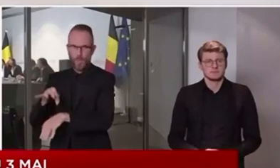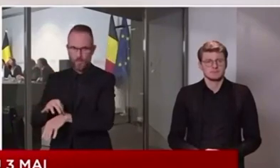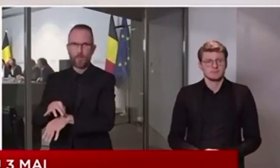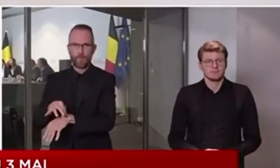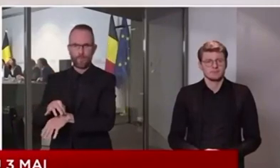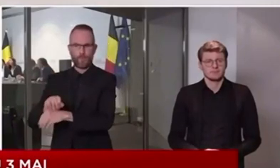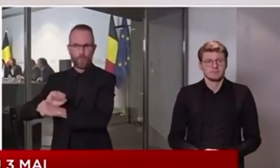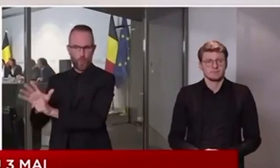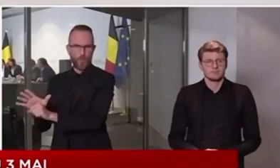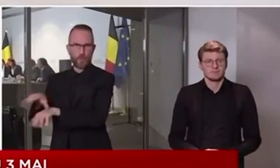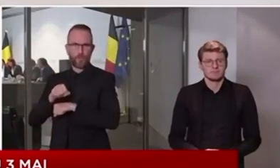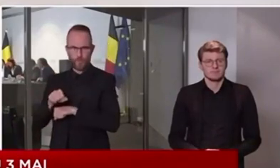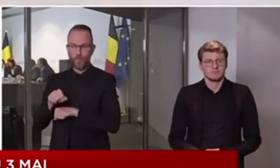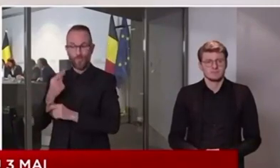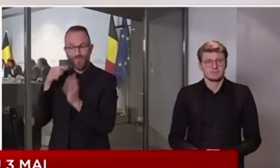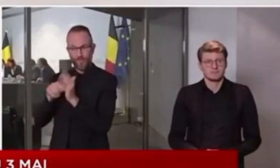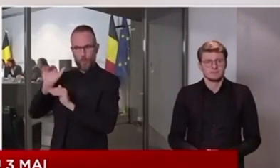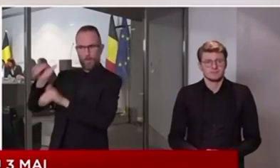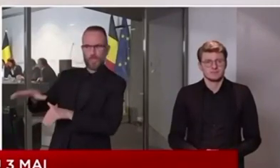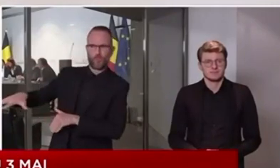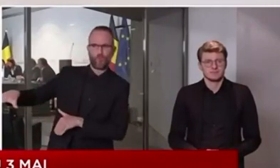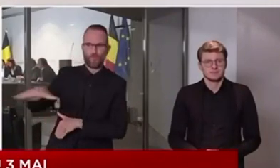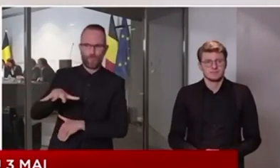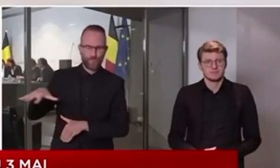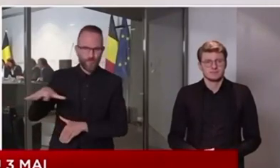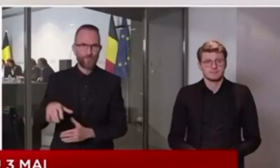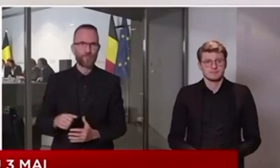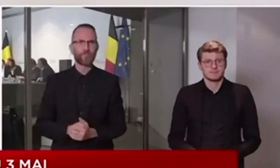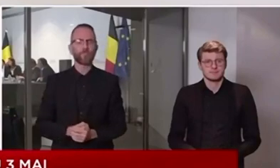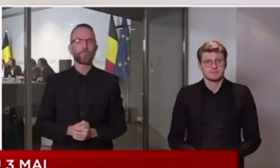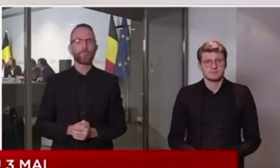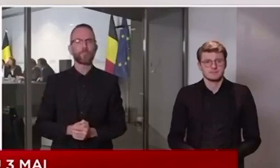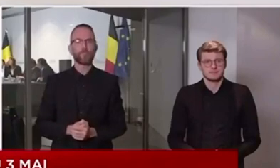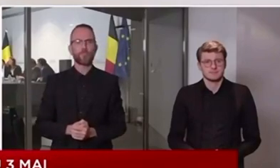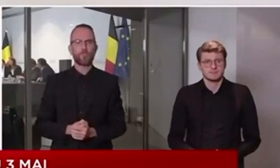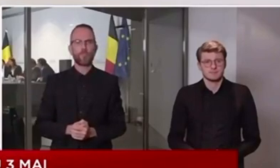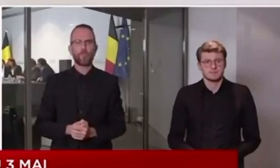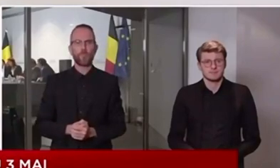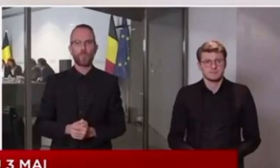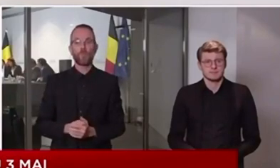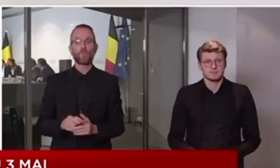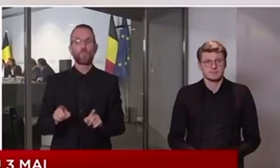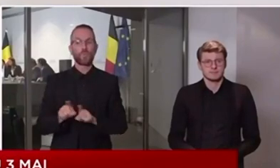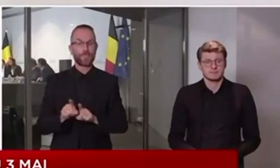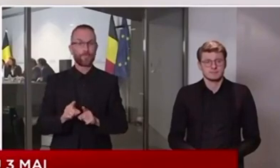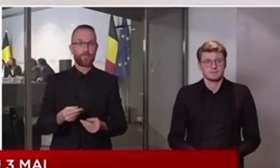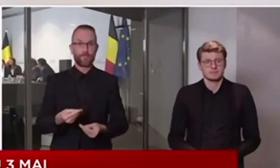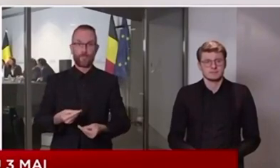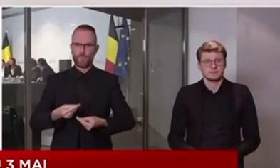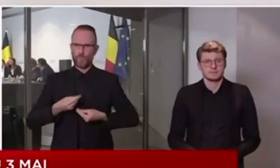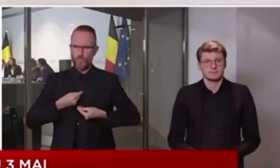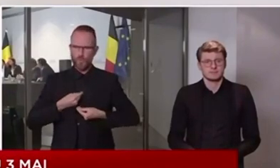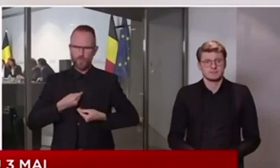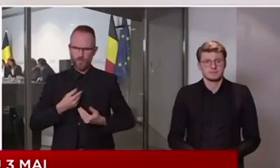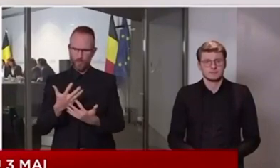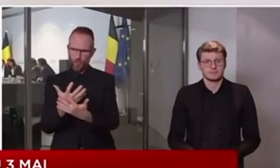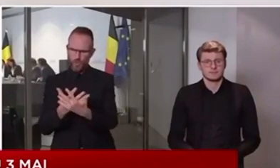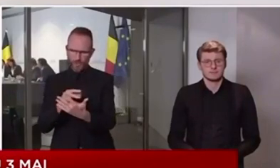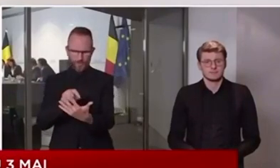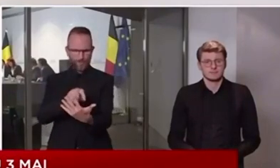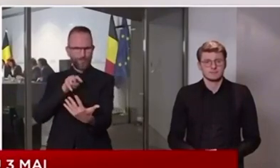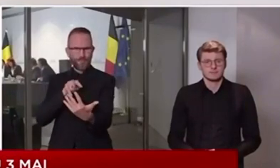Par ailleurs, il permet déjà d'apporter un éclairage plus précis sur le nombre de décès dans les maisons de repos.